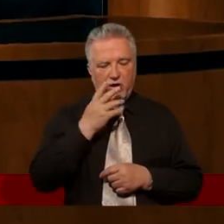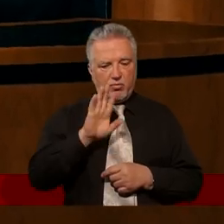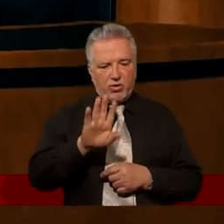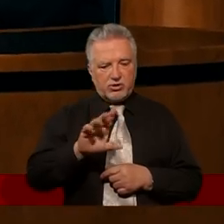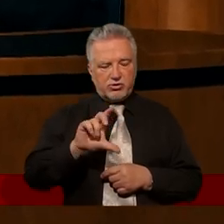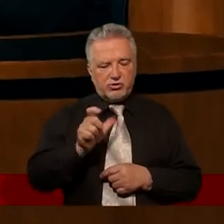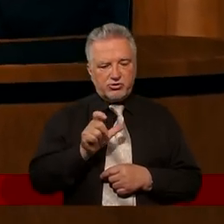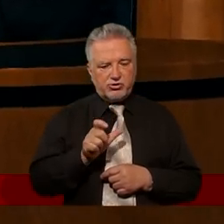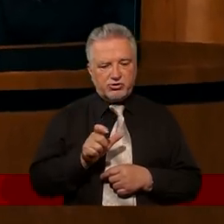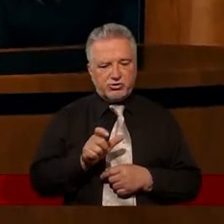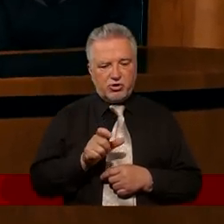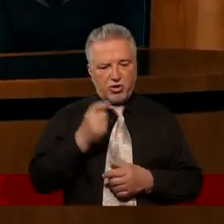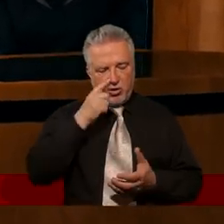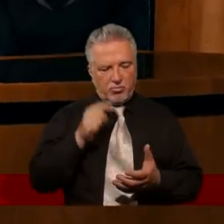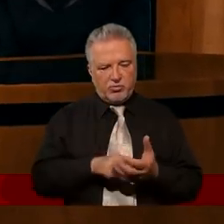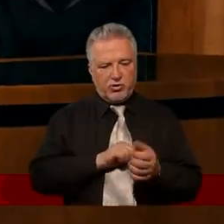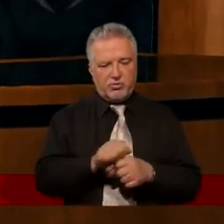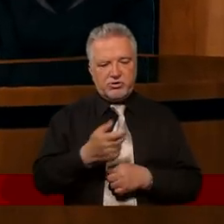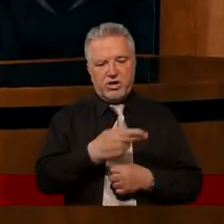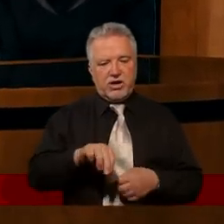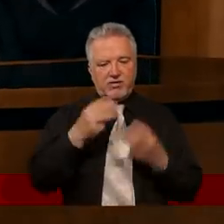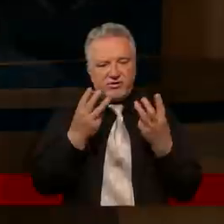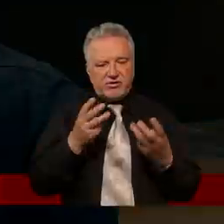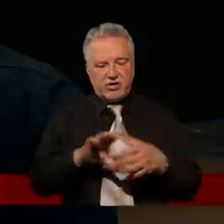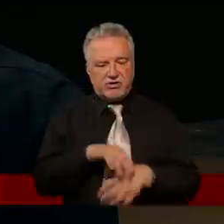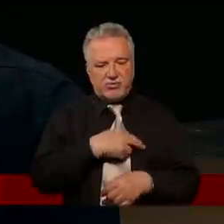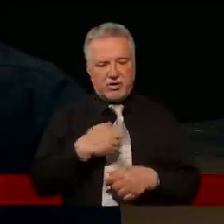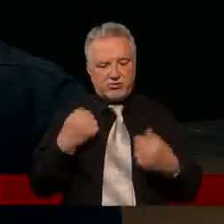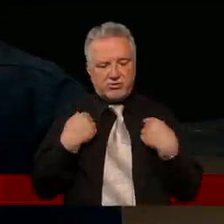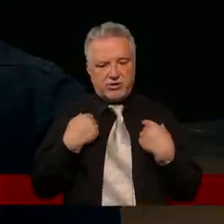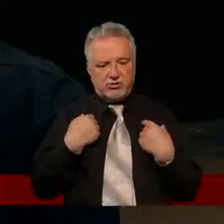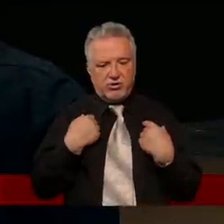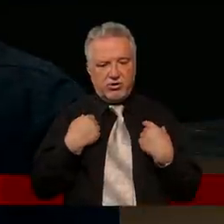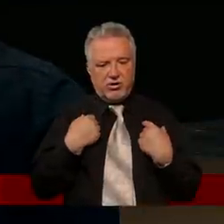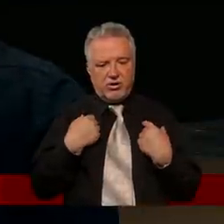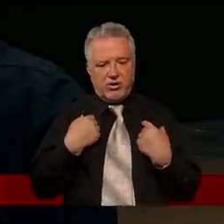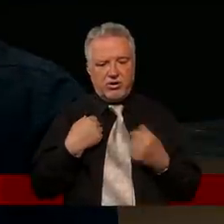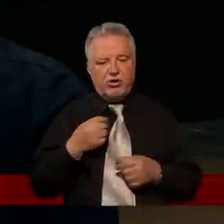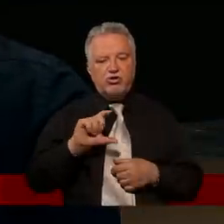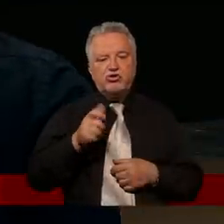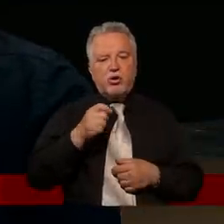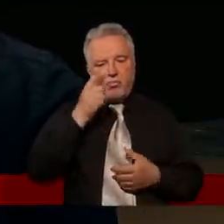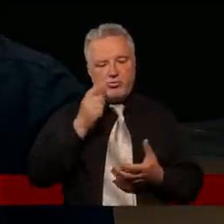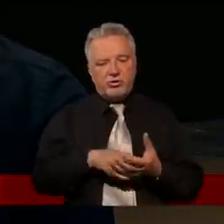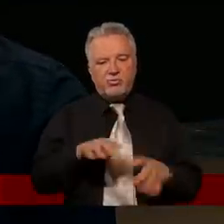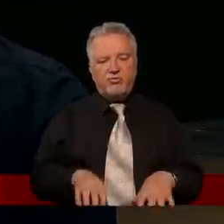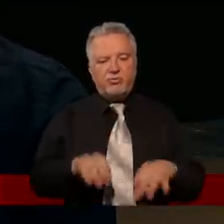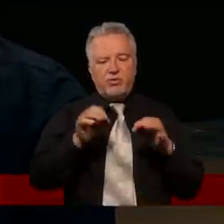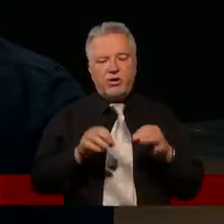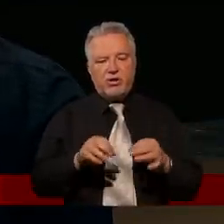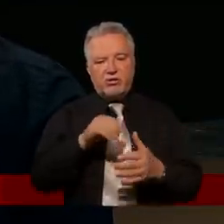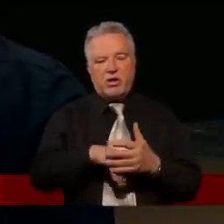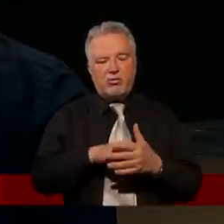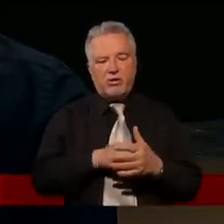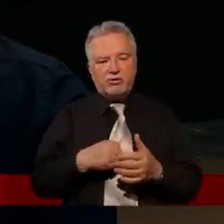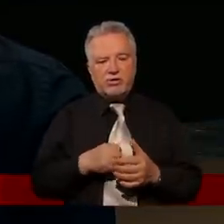pokazując, co powinno być najważniejsze w naszym życiu. Jakie kierunki powinniśmy wybierać, jak postępować na